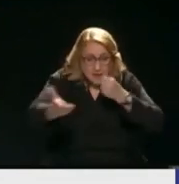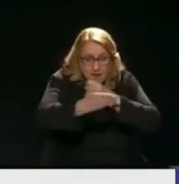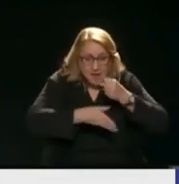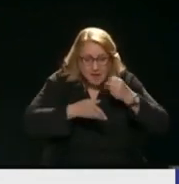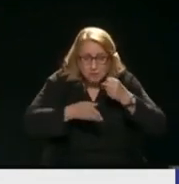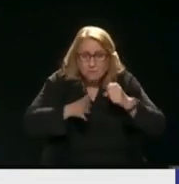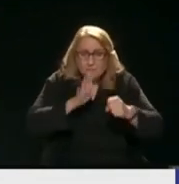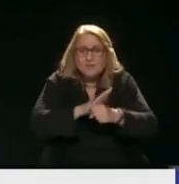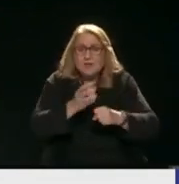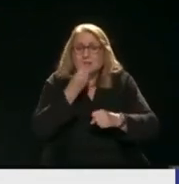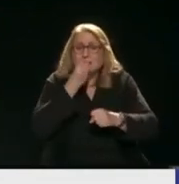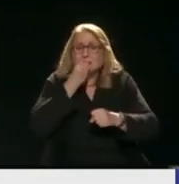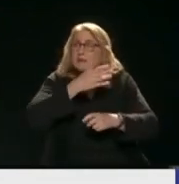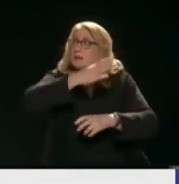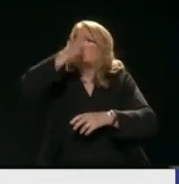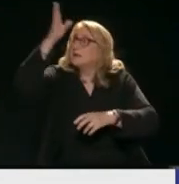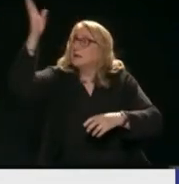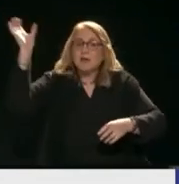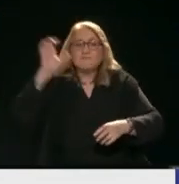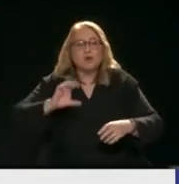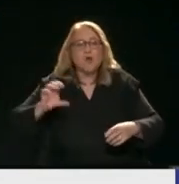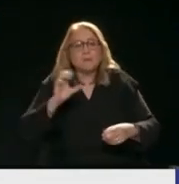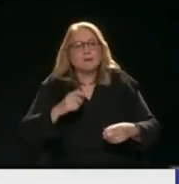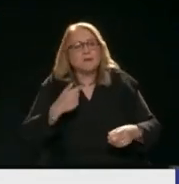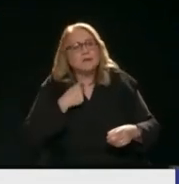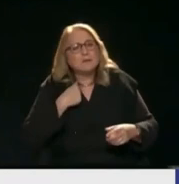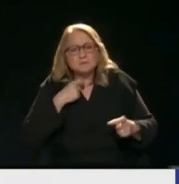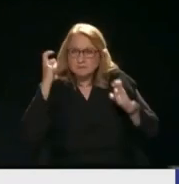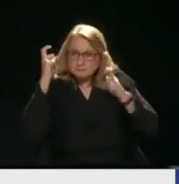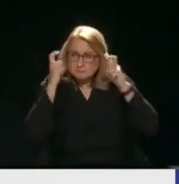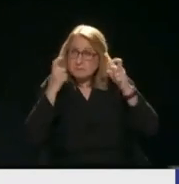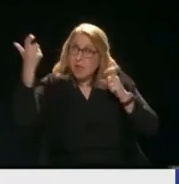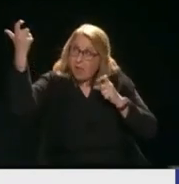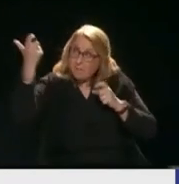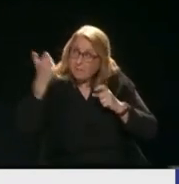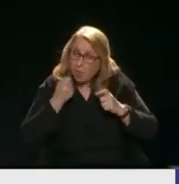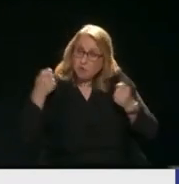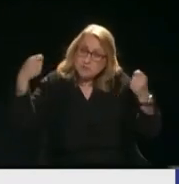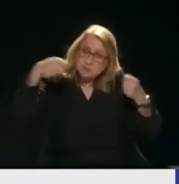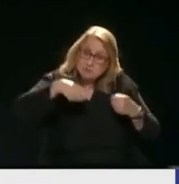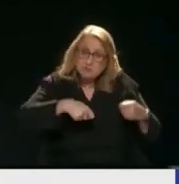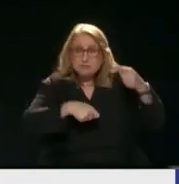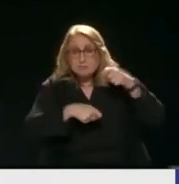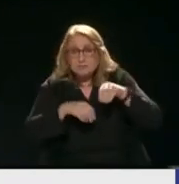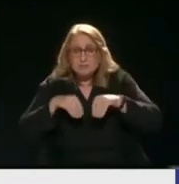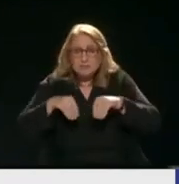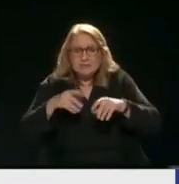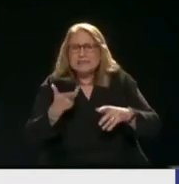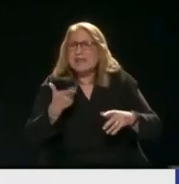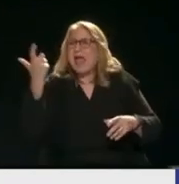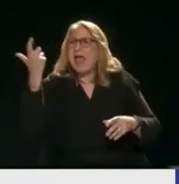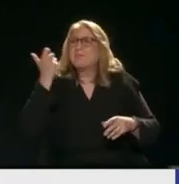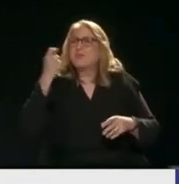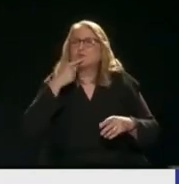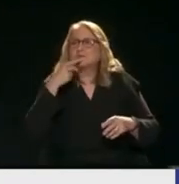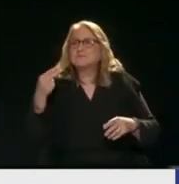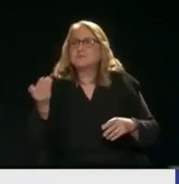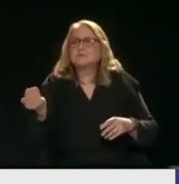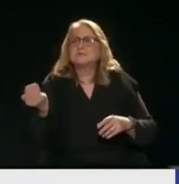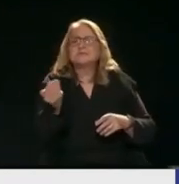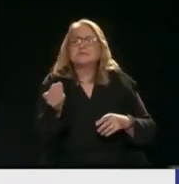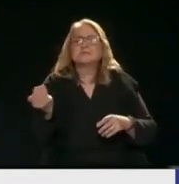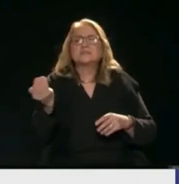Όχο δεν έχουμε Τι θα κάνουμε και ο αγρότης και επιδοτήσεις Τι επιδότης Επιδότηση είναι μια συντήρηση ζητιανιάς Δεν είναι δυνατό